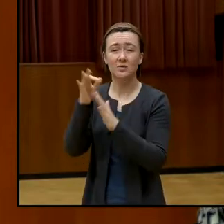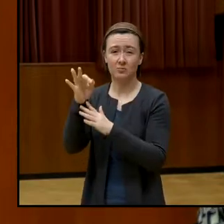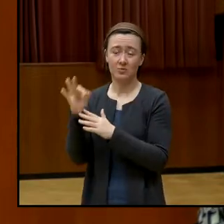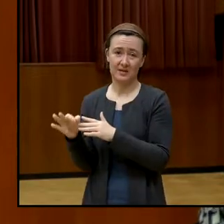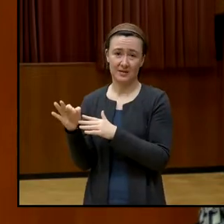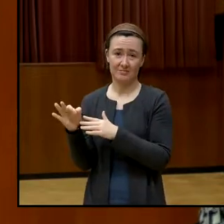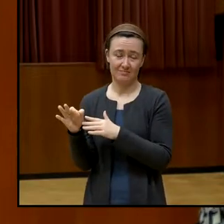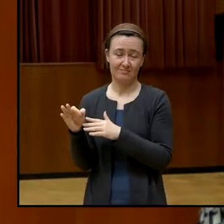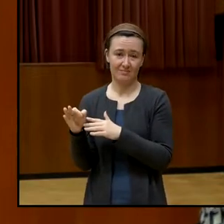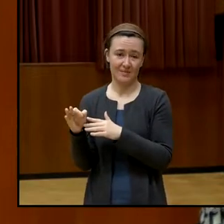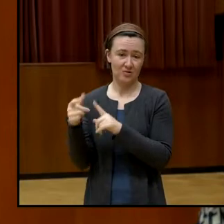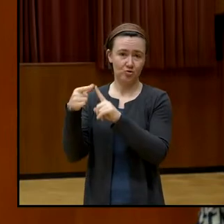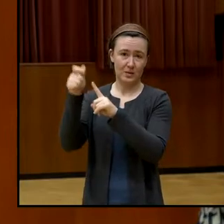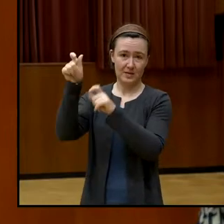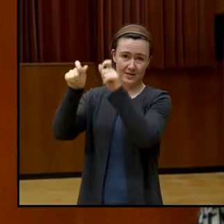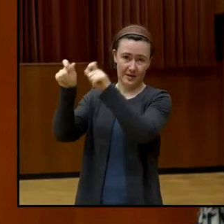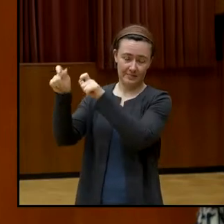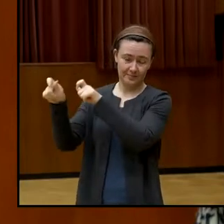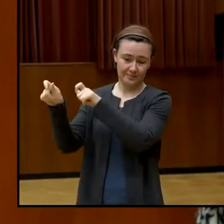zu zeigen, das ist